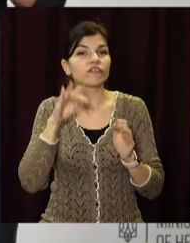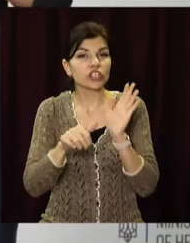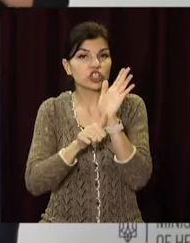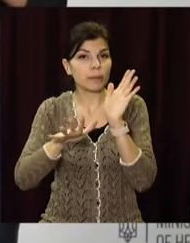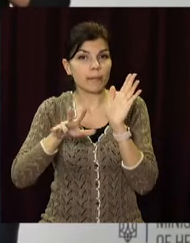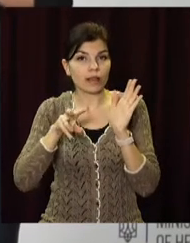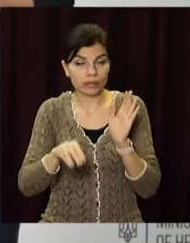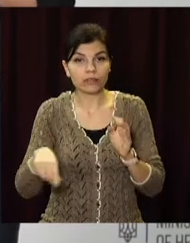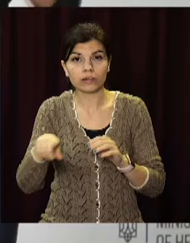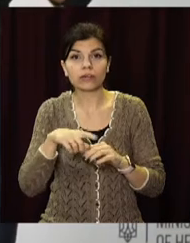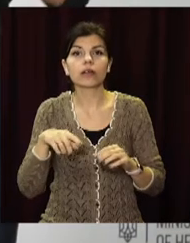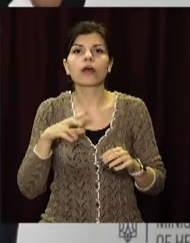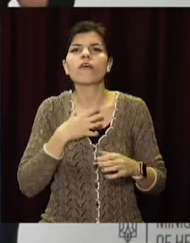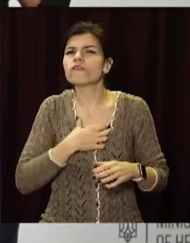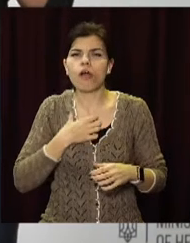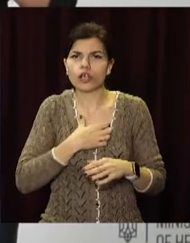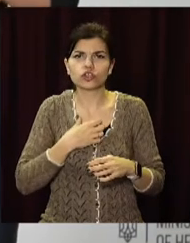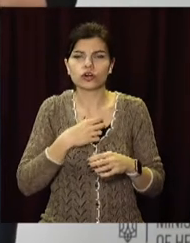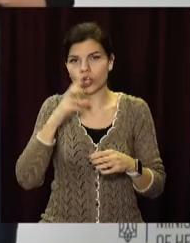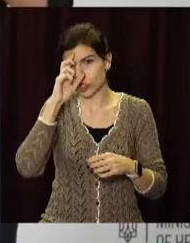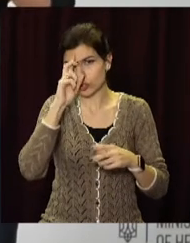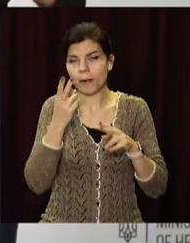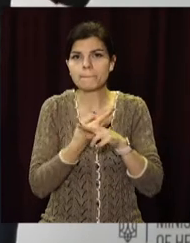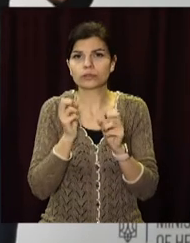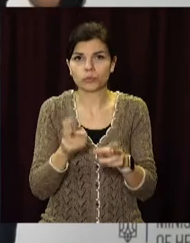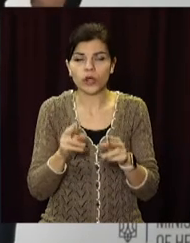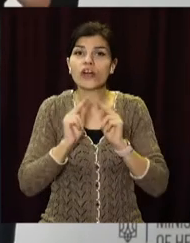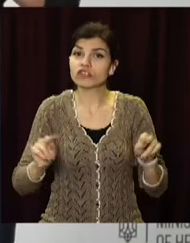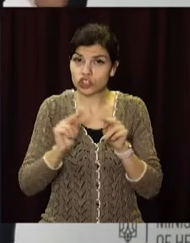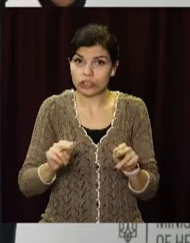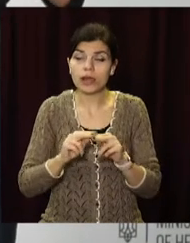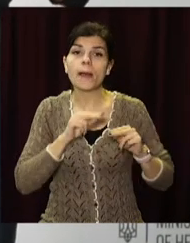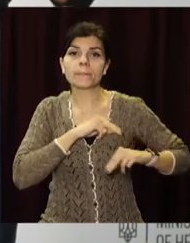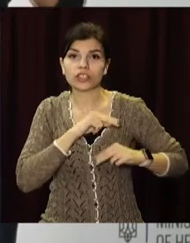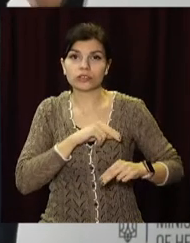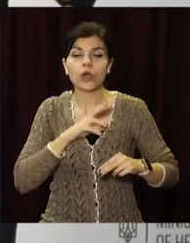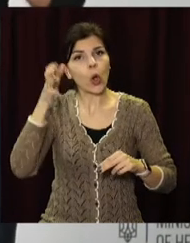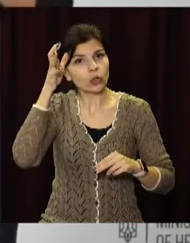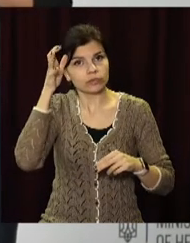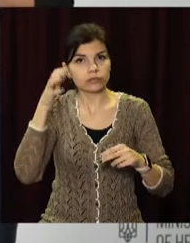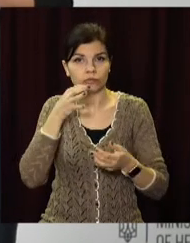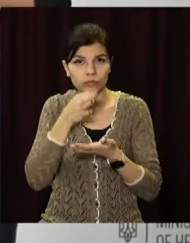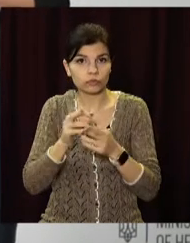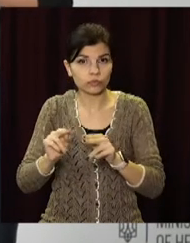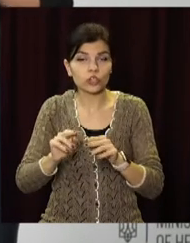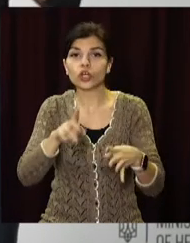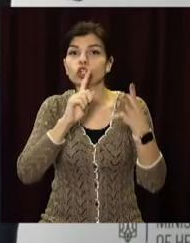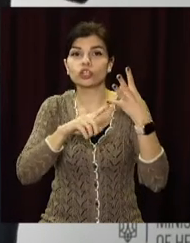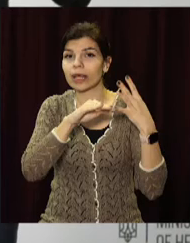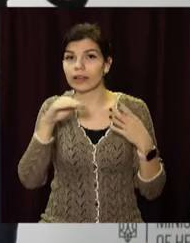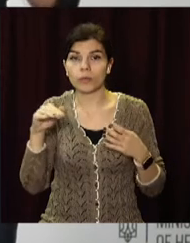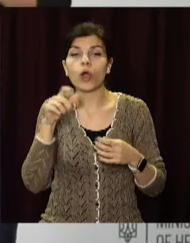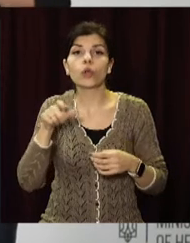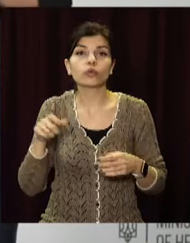років, працівники критично важливих структур державної безпеки, вчителі, працівники сфери освіти. На четвертому етапі